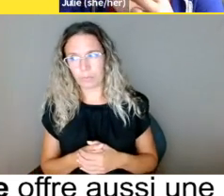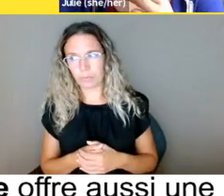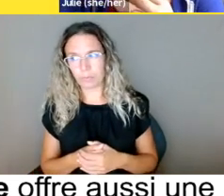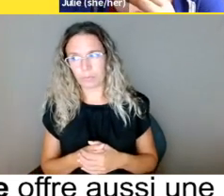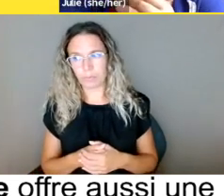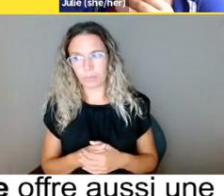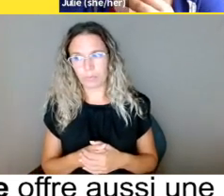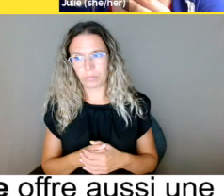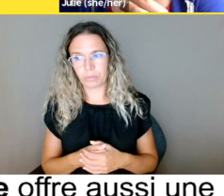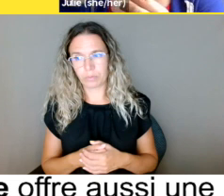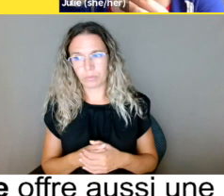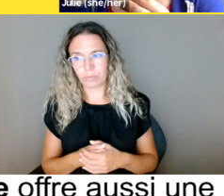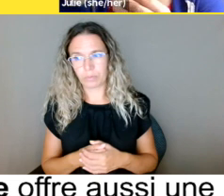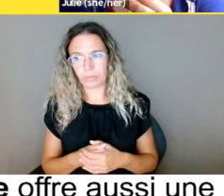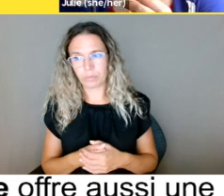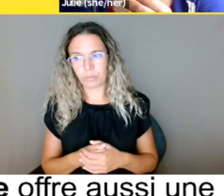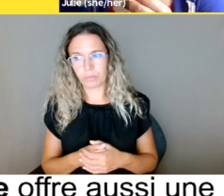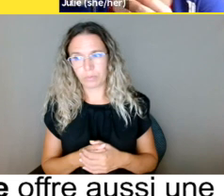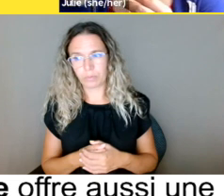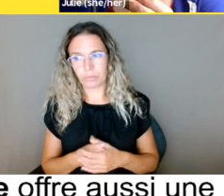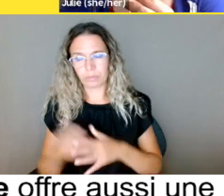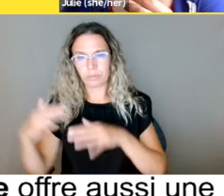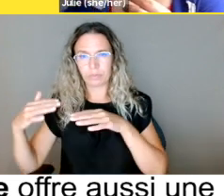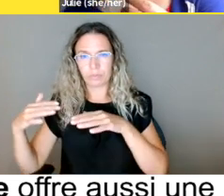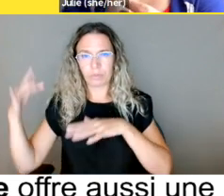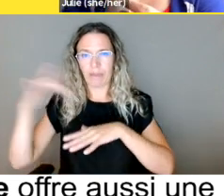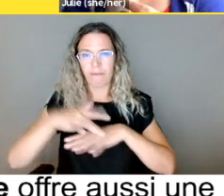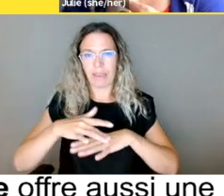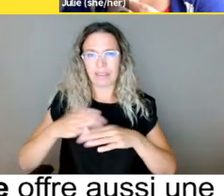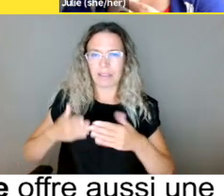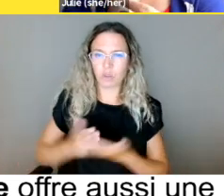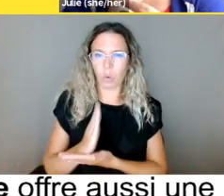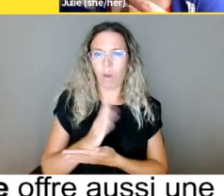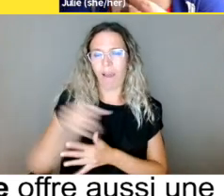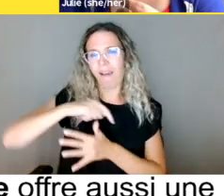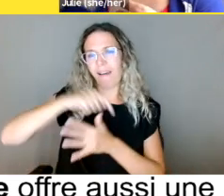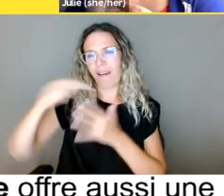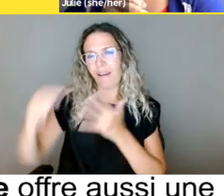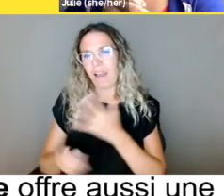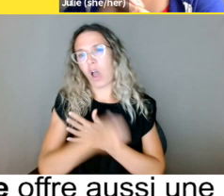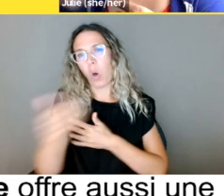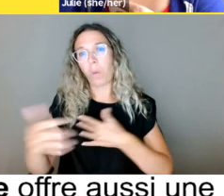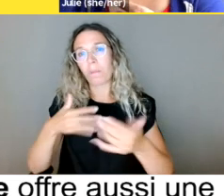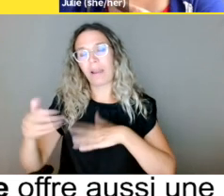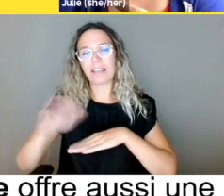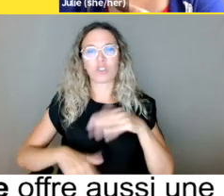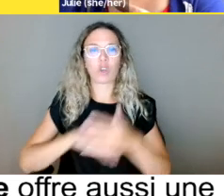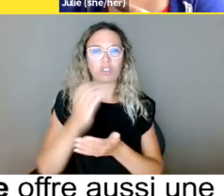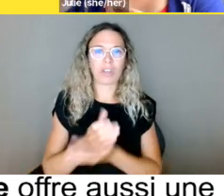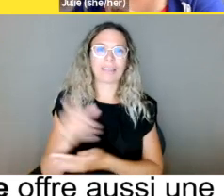que cette discrimination a affecté